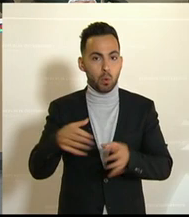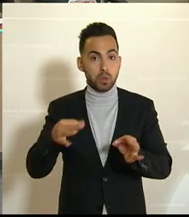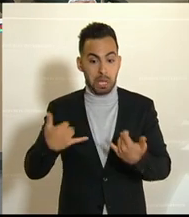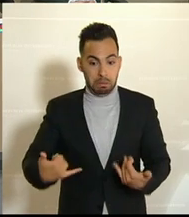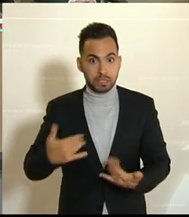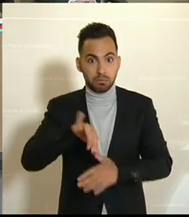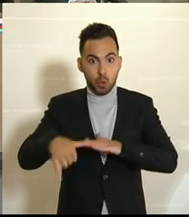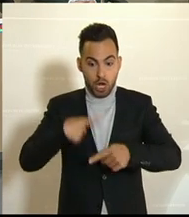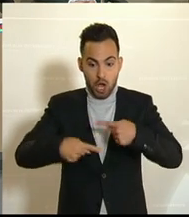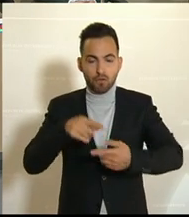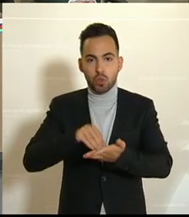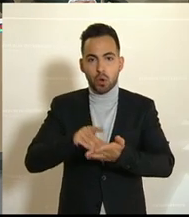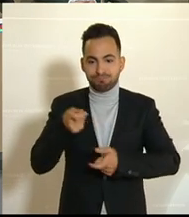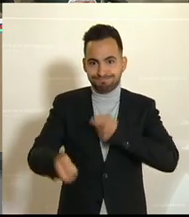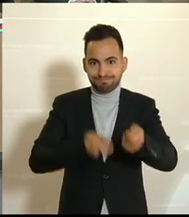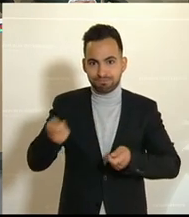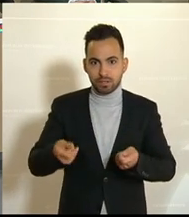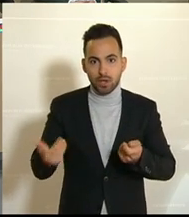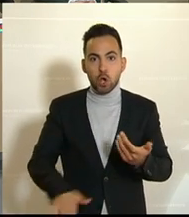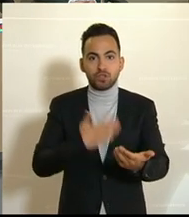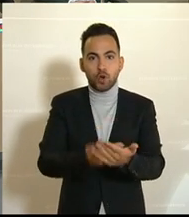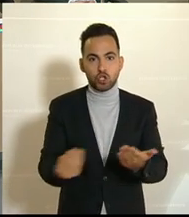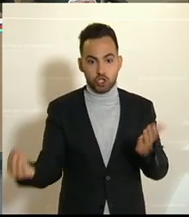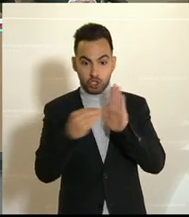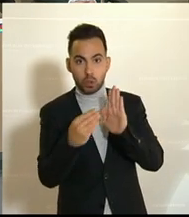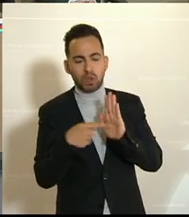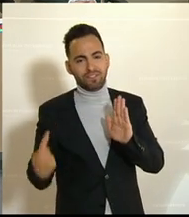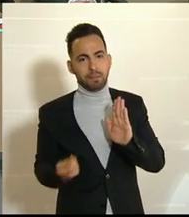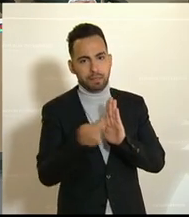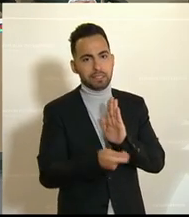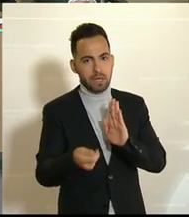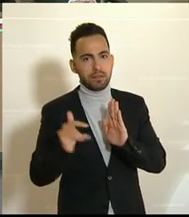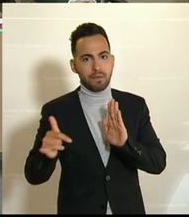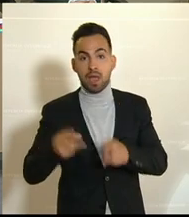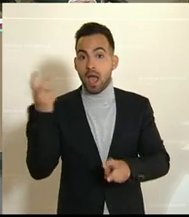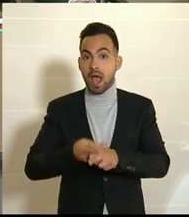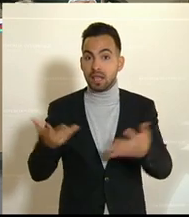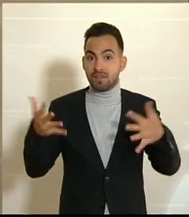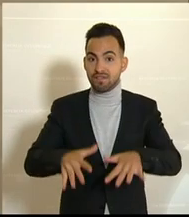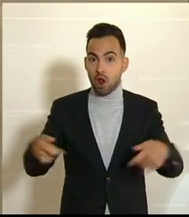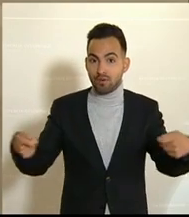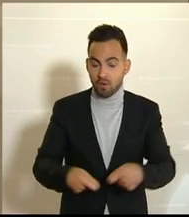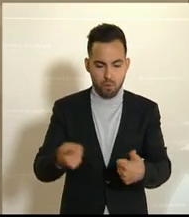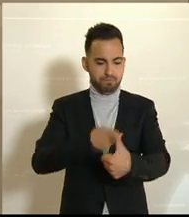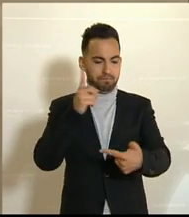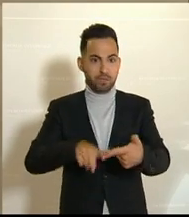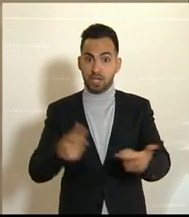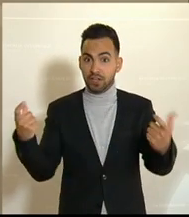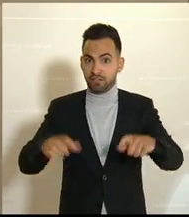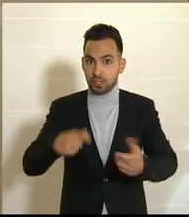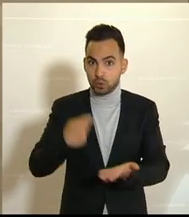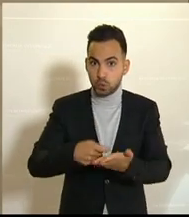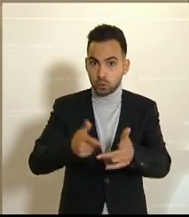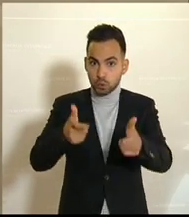Projekte, die auch in den Voranschlägen sich wiederfinden. Wir haben die Auszahlungen im Bereich Härtefallfonds, Fixkostenzuschüsse, die